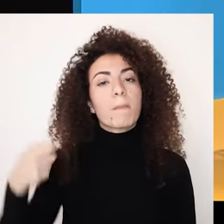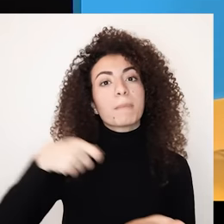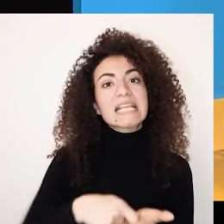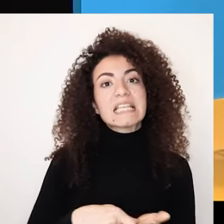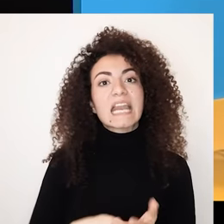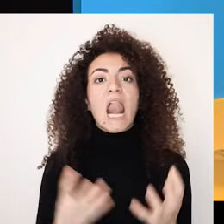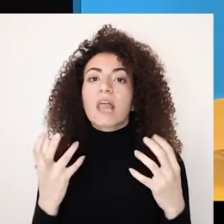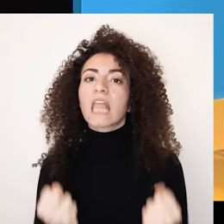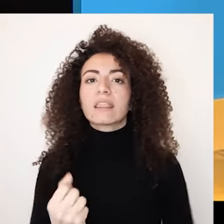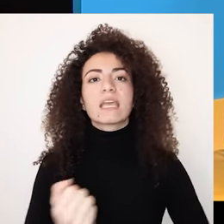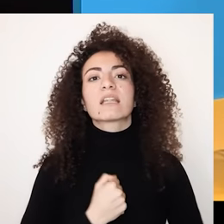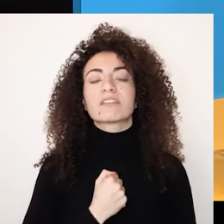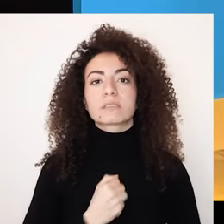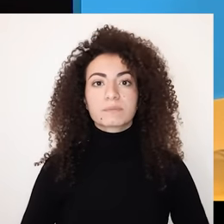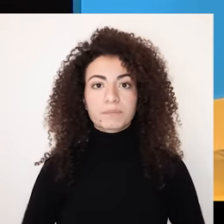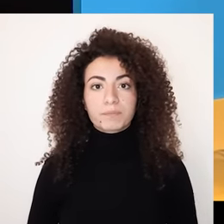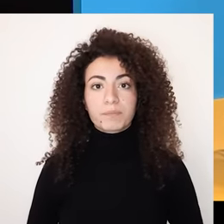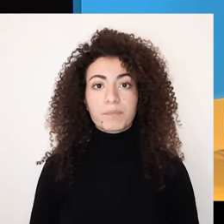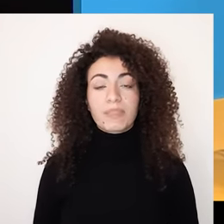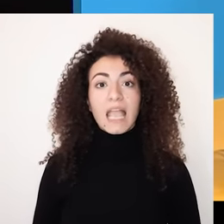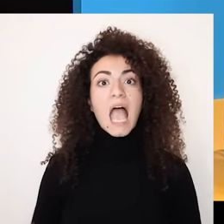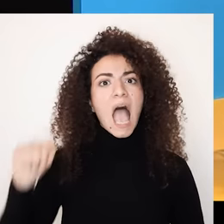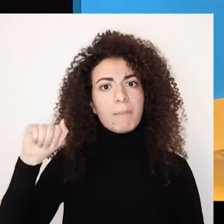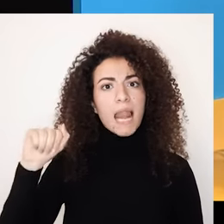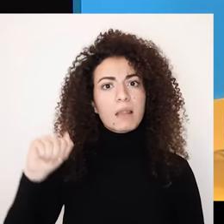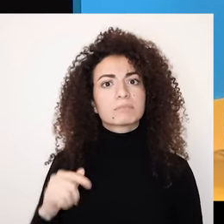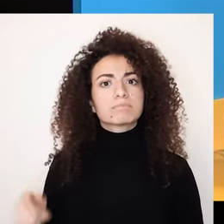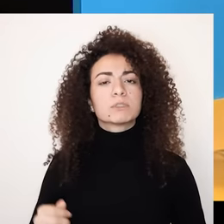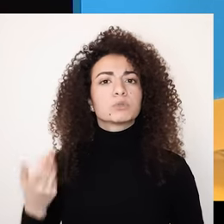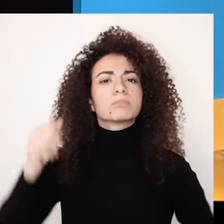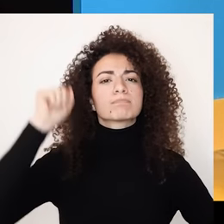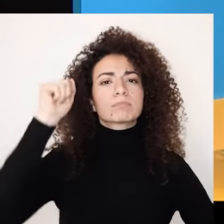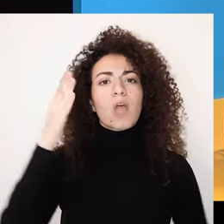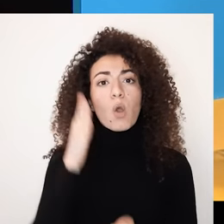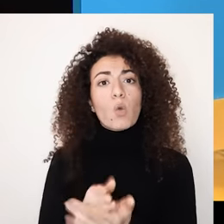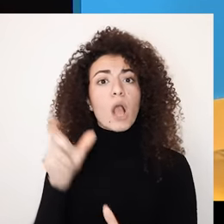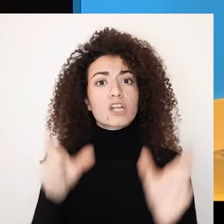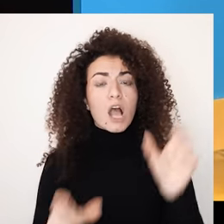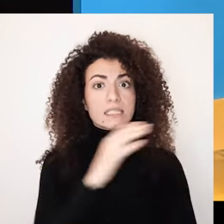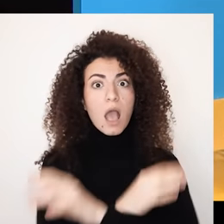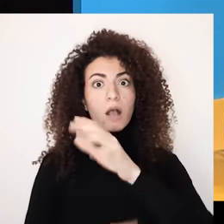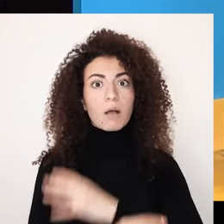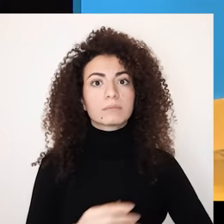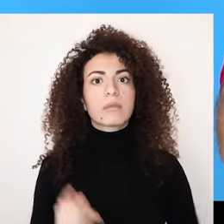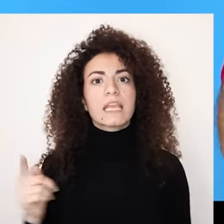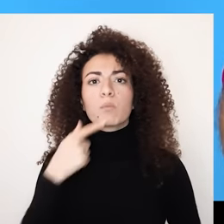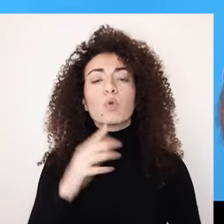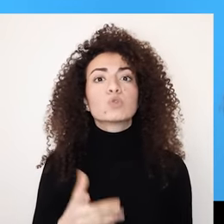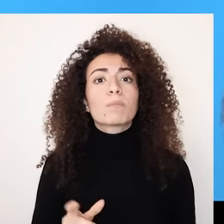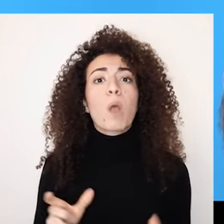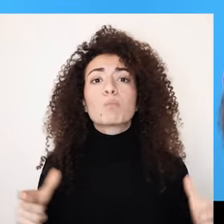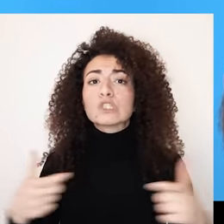الذات صديقتنا أمل الناشطة بمجال حقوق الأشخاص ذوات لإعاقة تعتبر من خلال تجربتها أنه المجتمع ما بيوفي لهالأشخاص